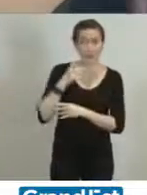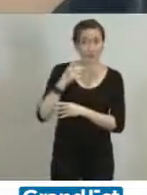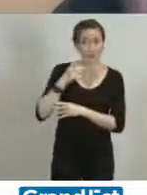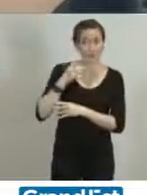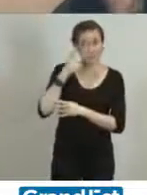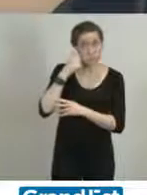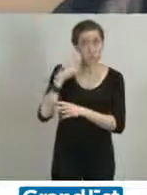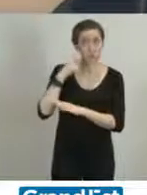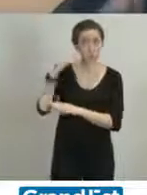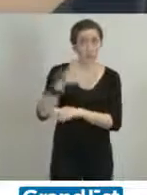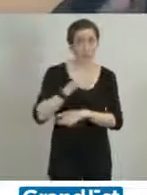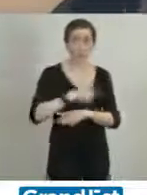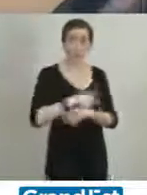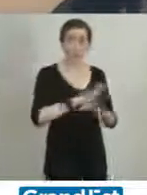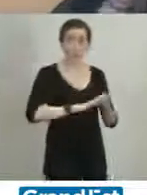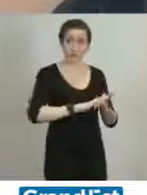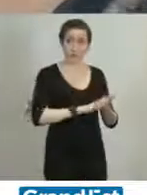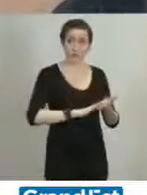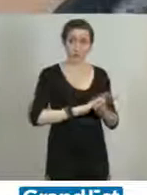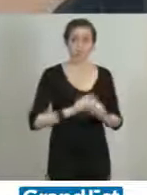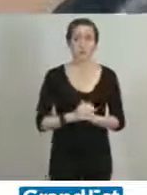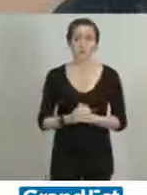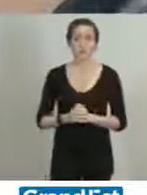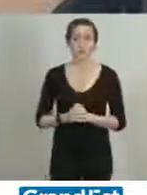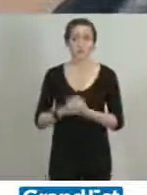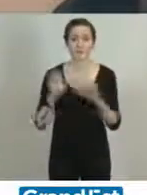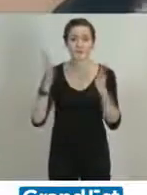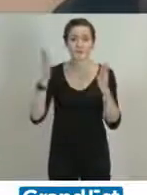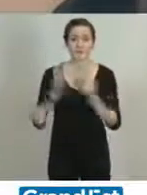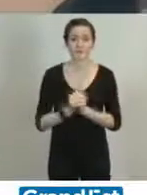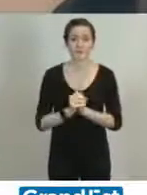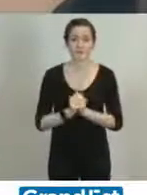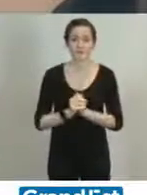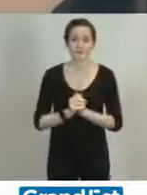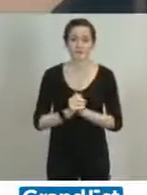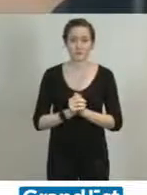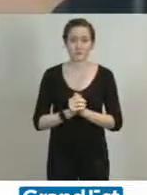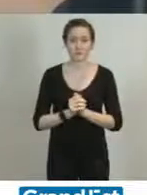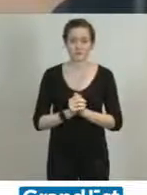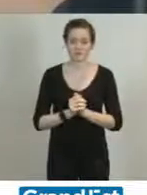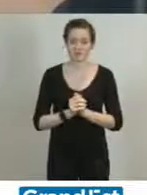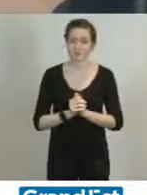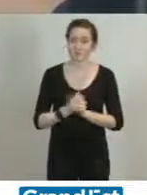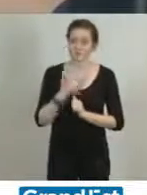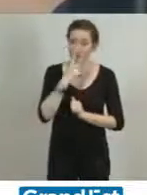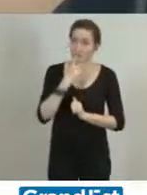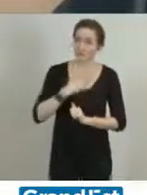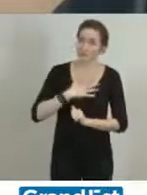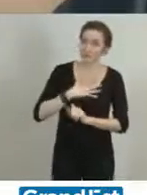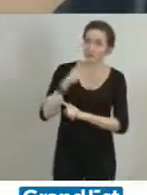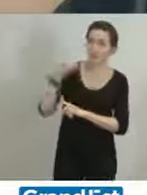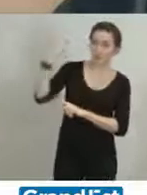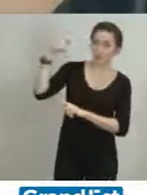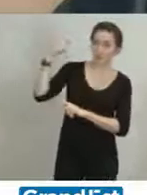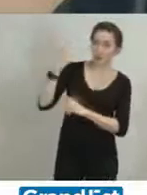que le rôle d'un président de séance,